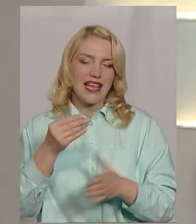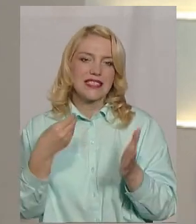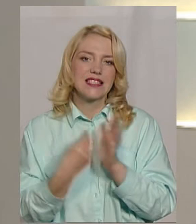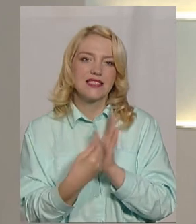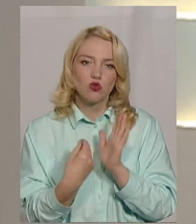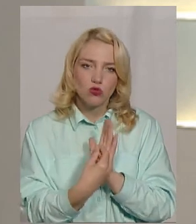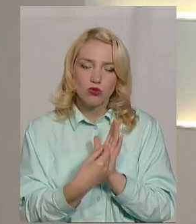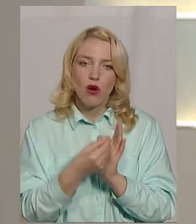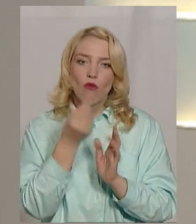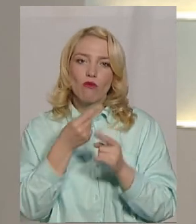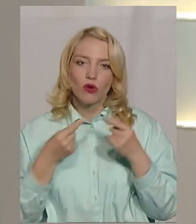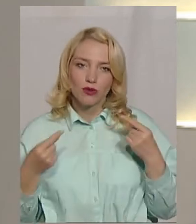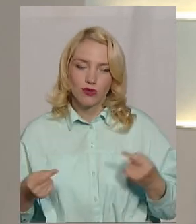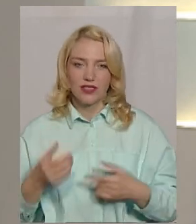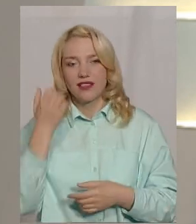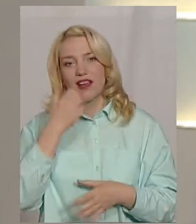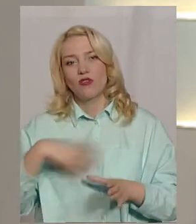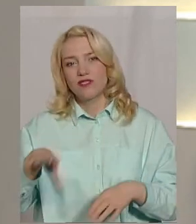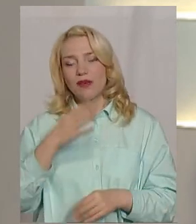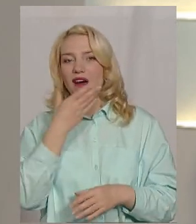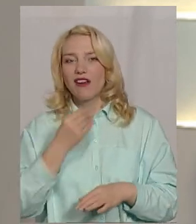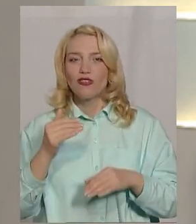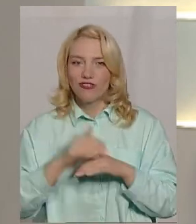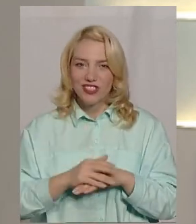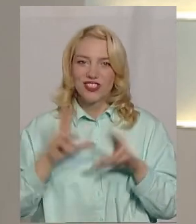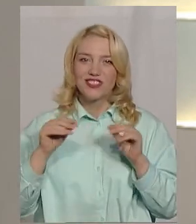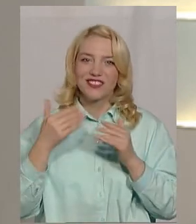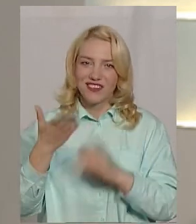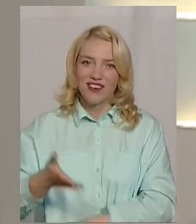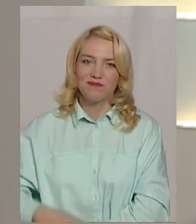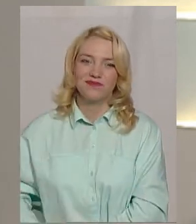продуктів. Всім дякуємо. Гарного вечора. Нехай щастить.